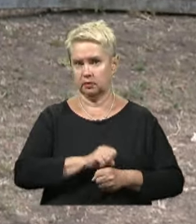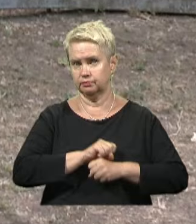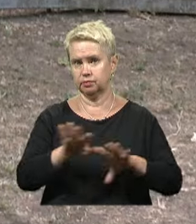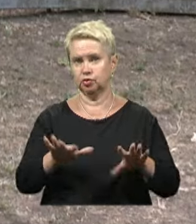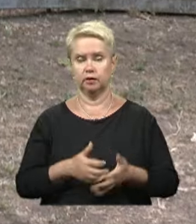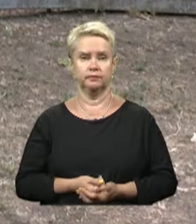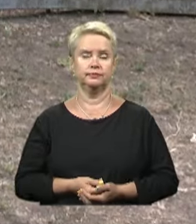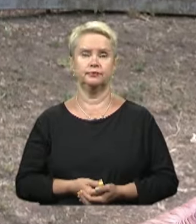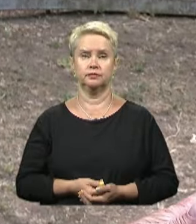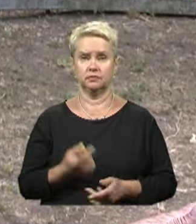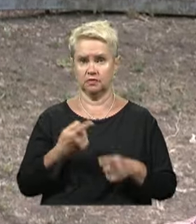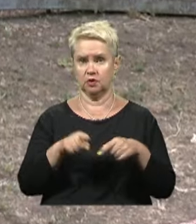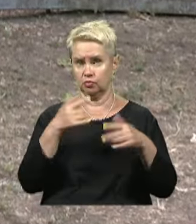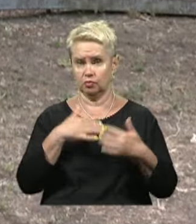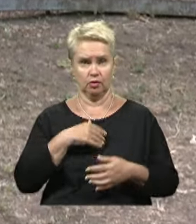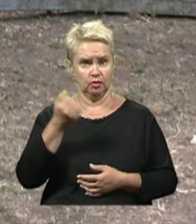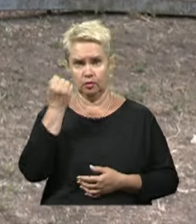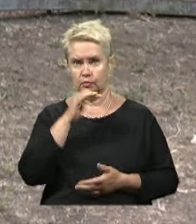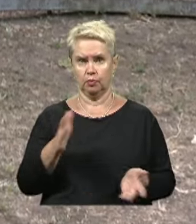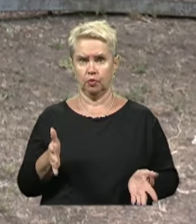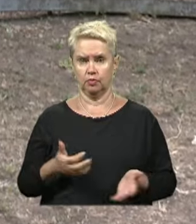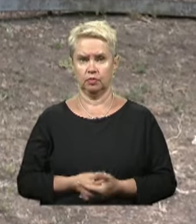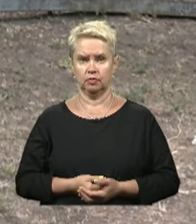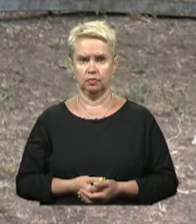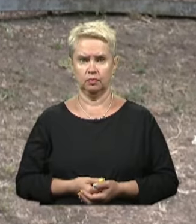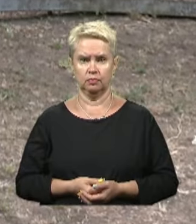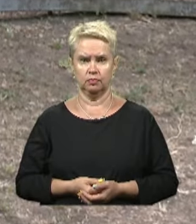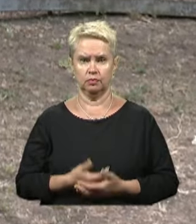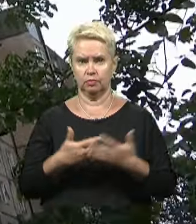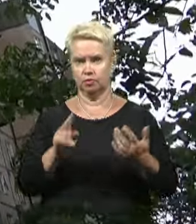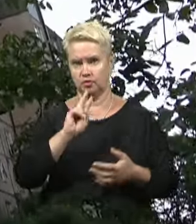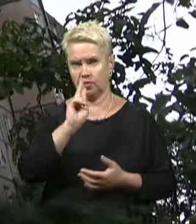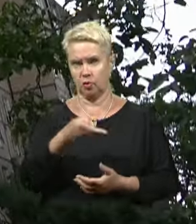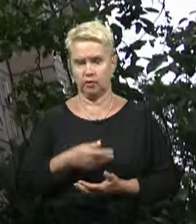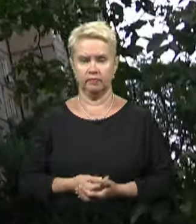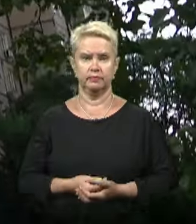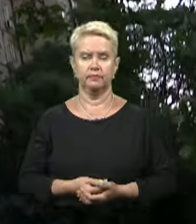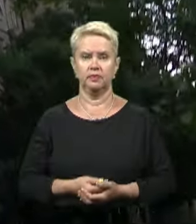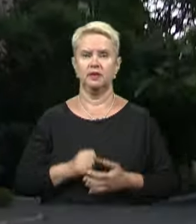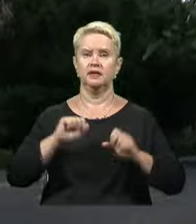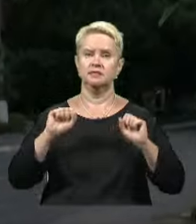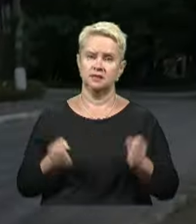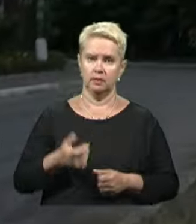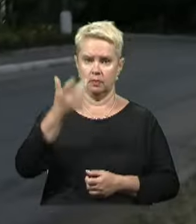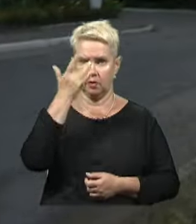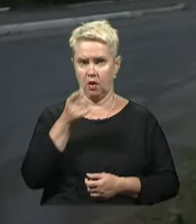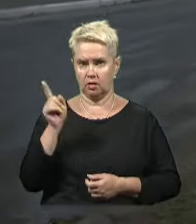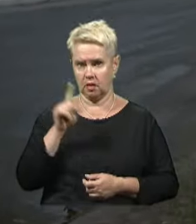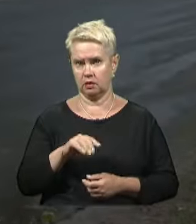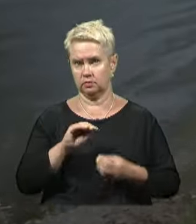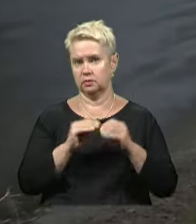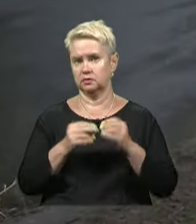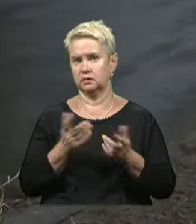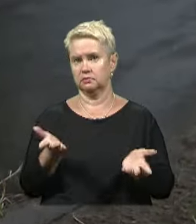тече. І оце я вже не помню, це вже більше двох років. І взимку, і влітку одна й та сама